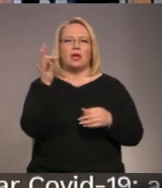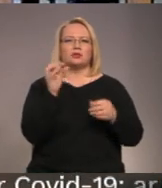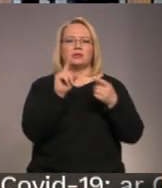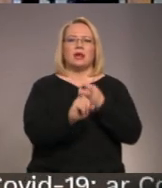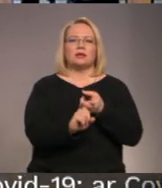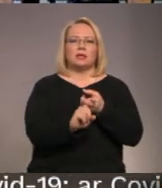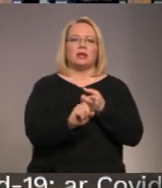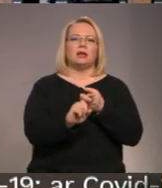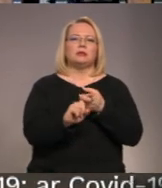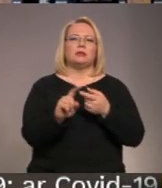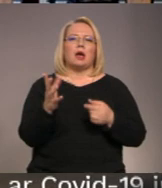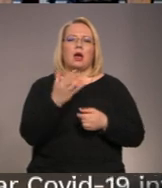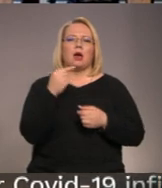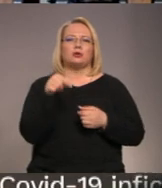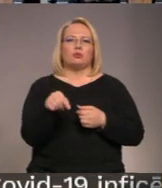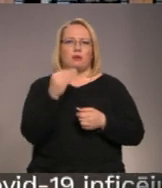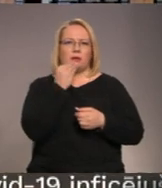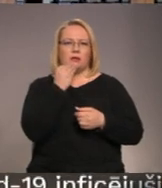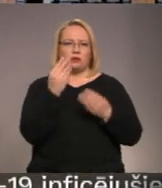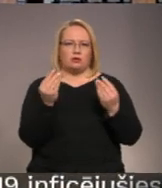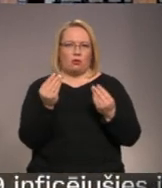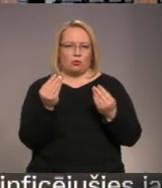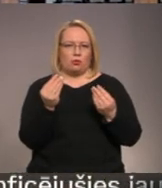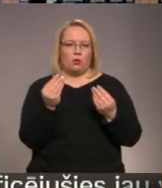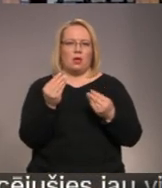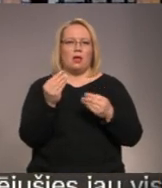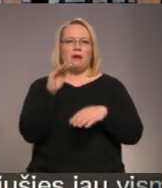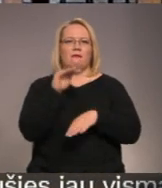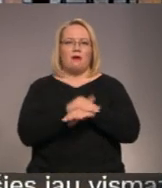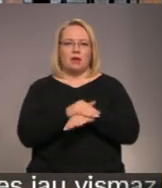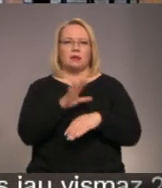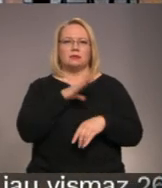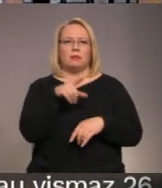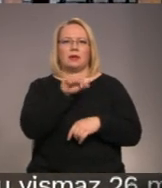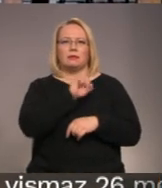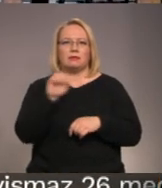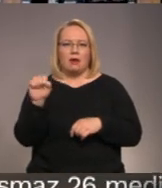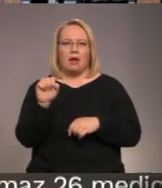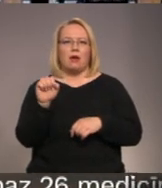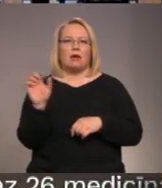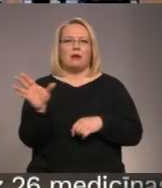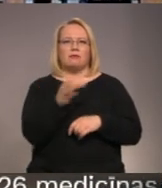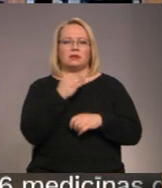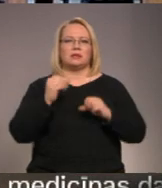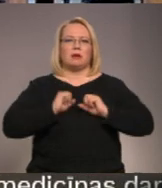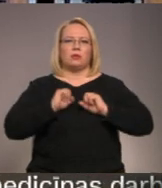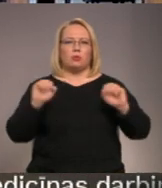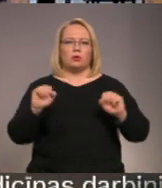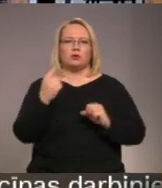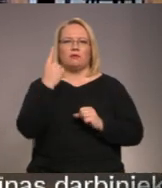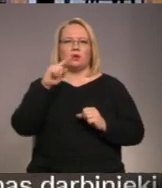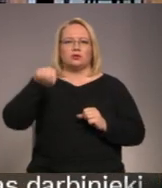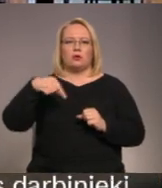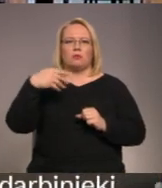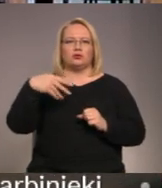šo iedināšanas naudiņu. Praktiski jau bija tā, ka, ja mēs visiem nodrošinām šo eiro 42